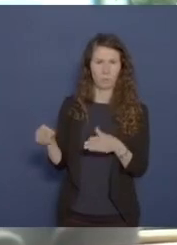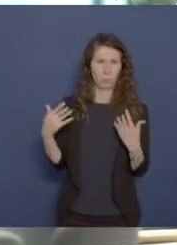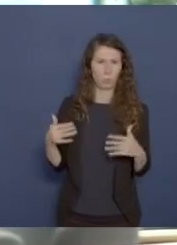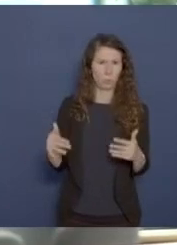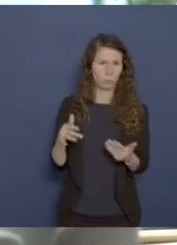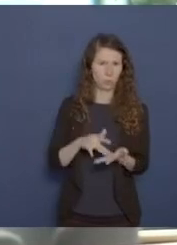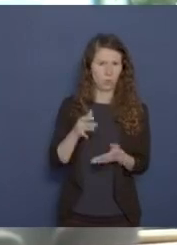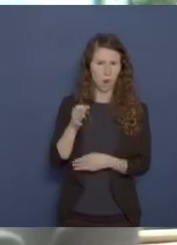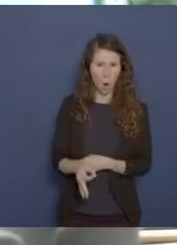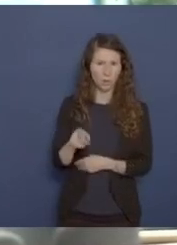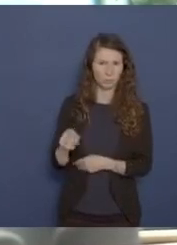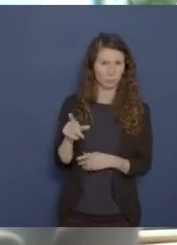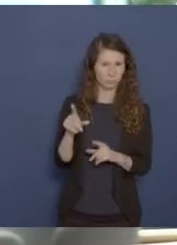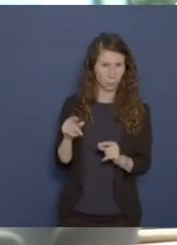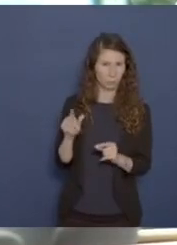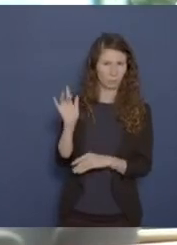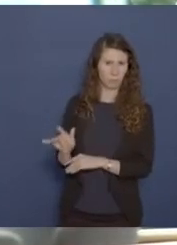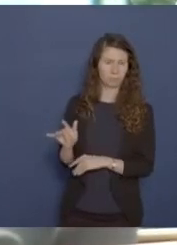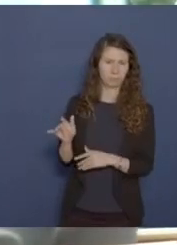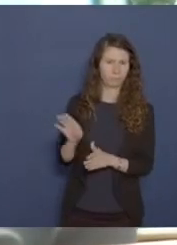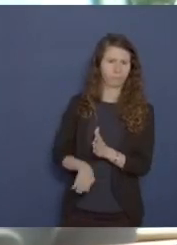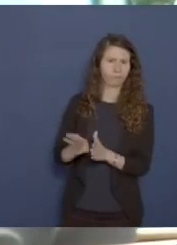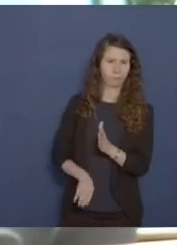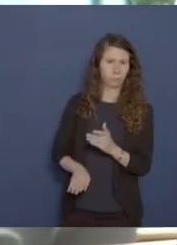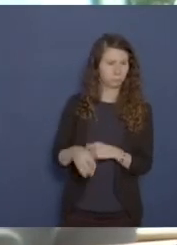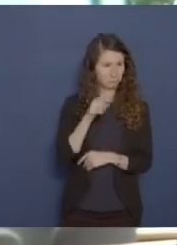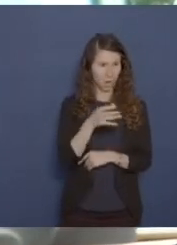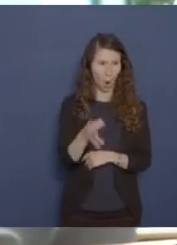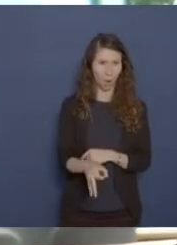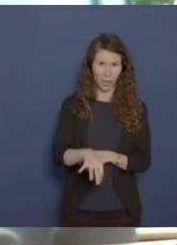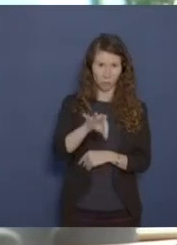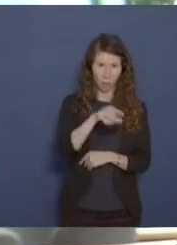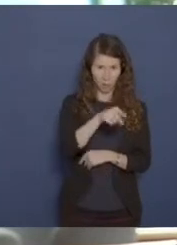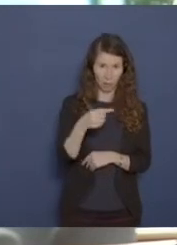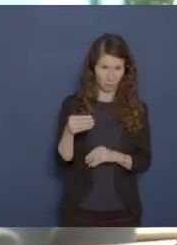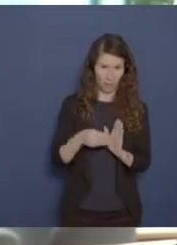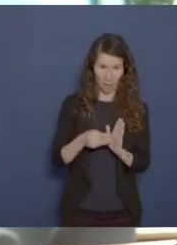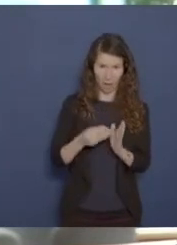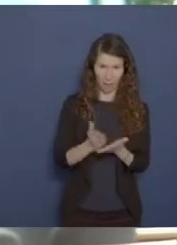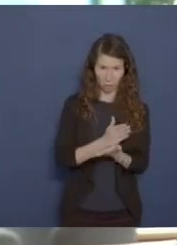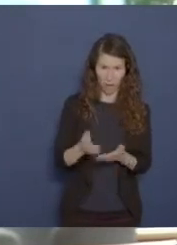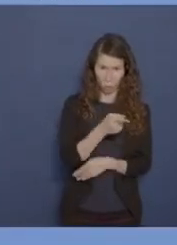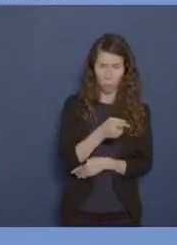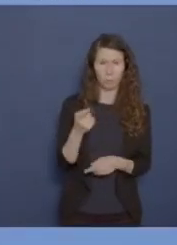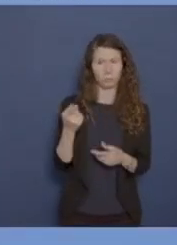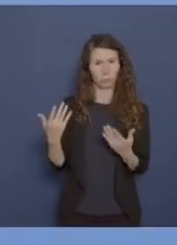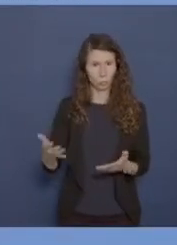Waren Sie als Auswärtiges Amt beteiligt an der Entscheidung des Ortes und haben Sie Verständnis für diesen Schritt?